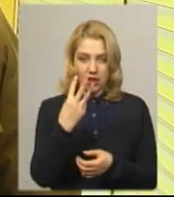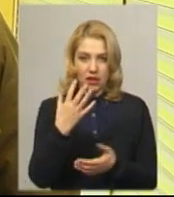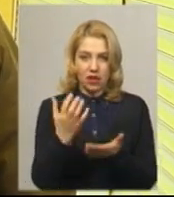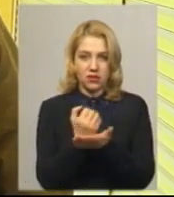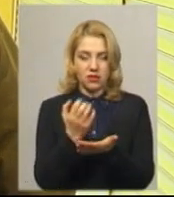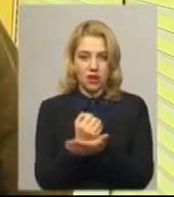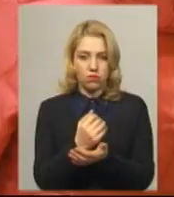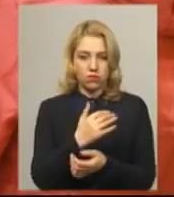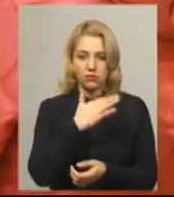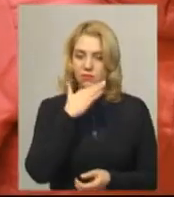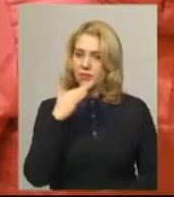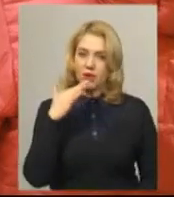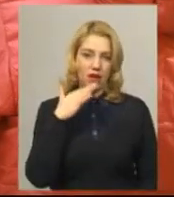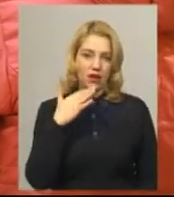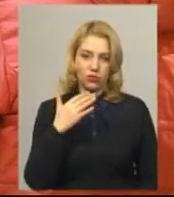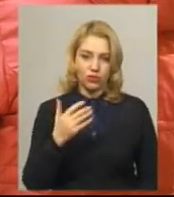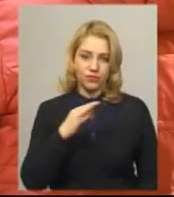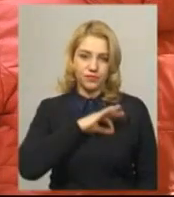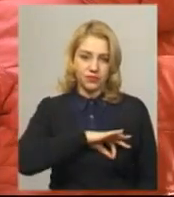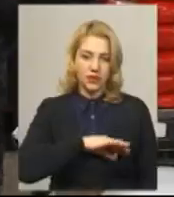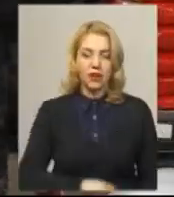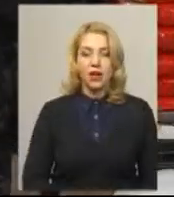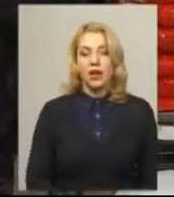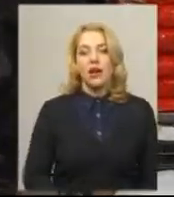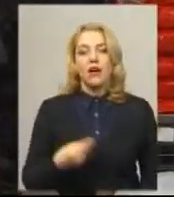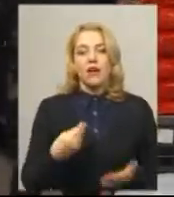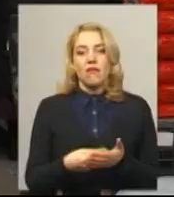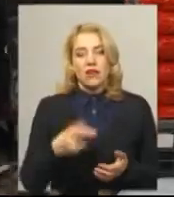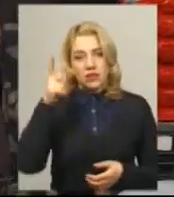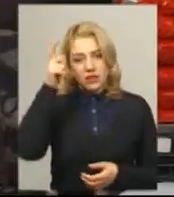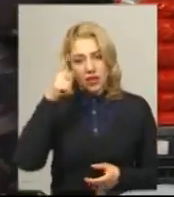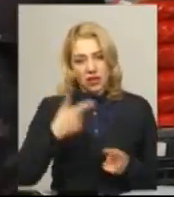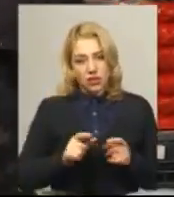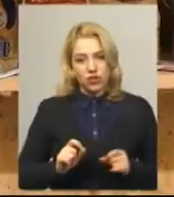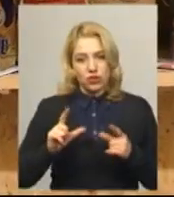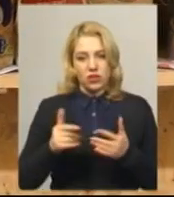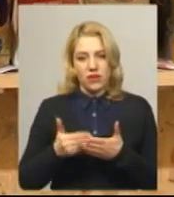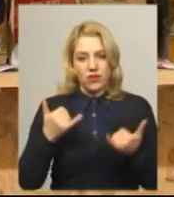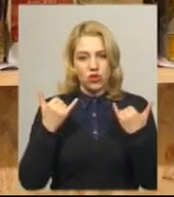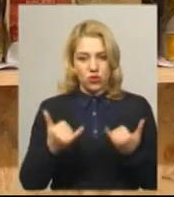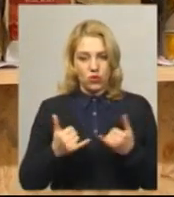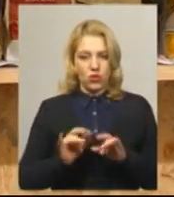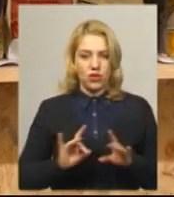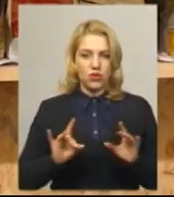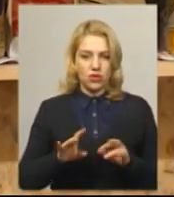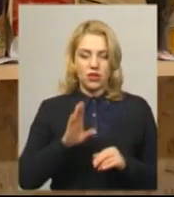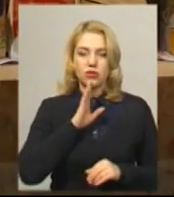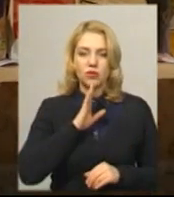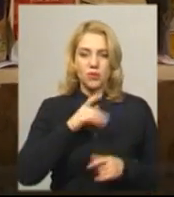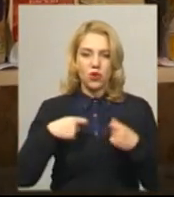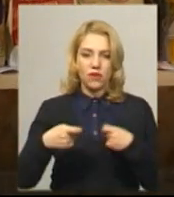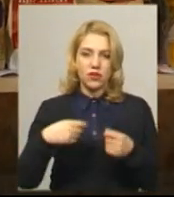з завода – це забагато. Вартість гречки зросла від сьогодні, каже Лариса, яка продає на ринку крупи, макароні, вироби тощо. 40